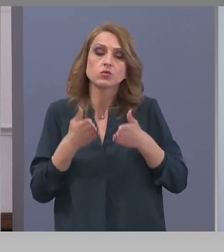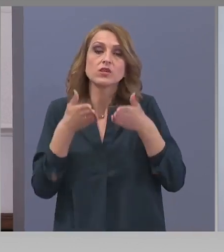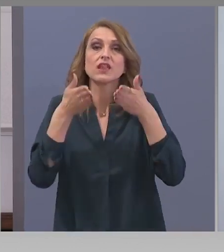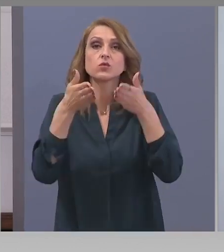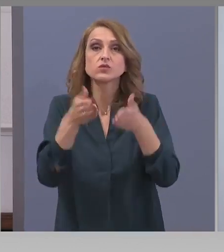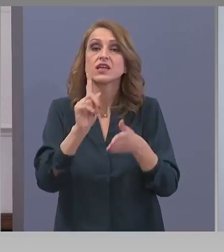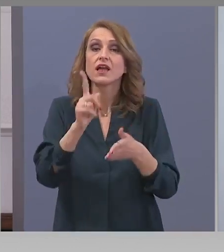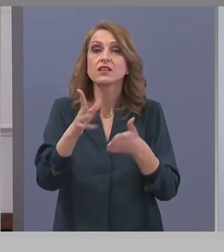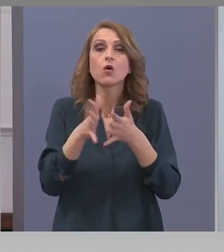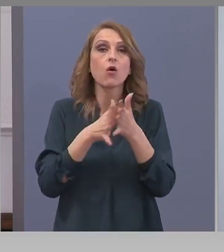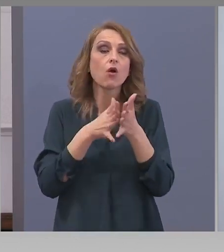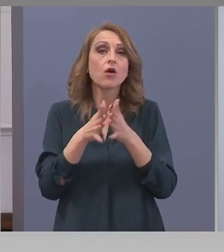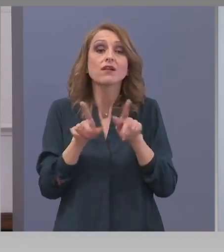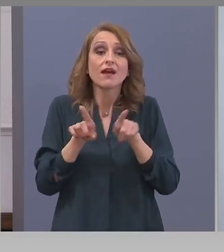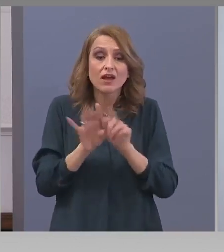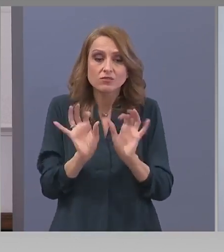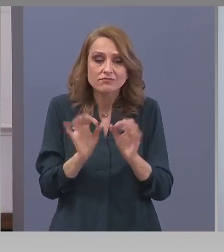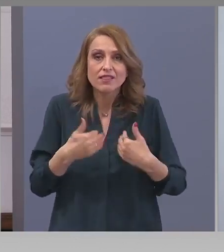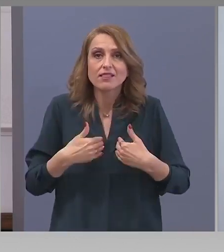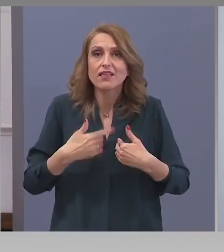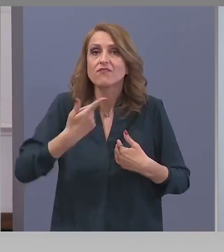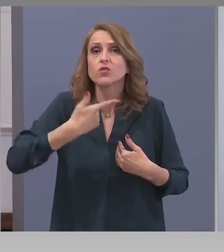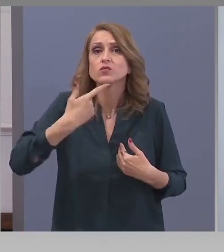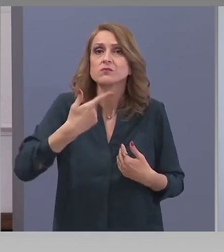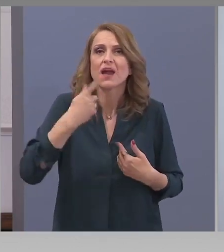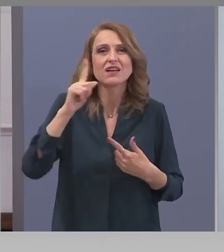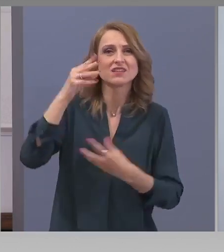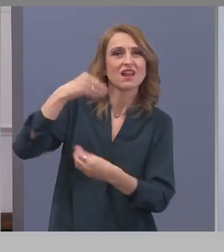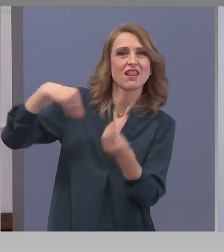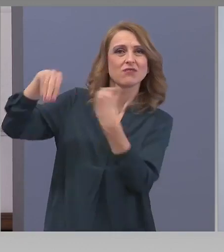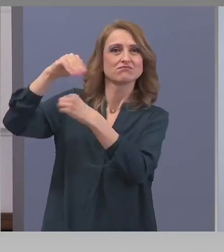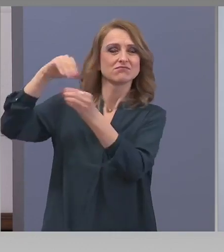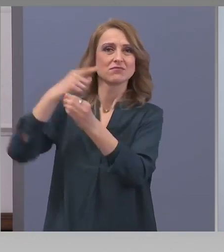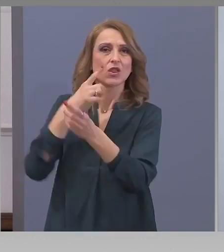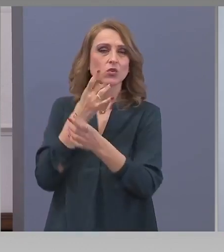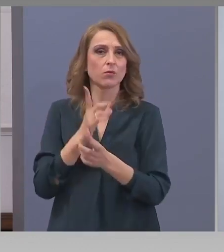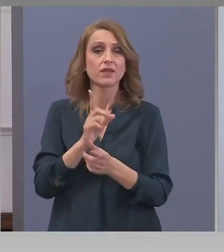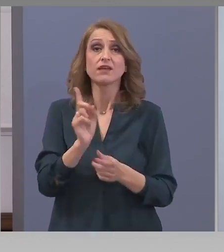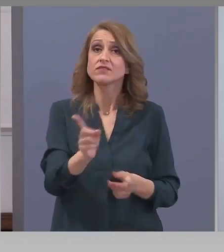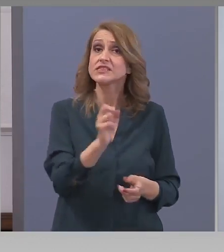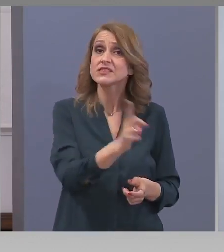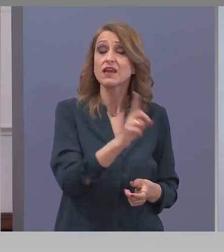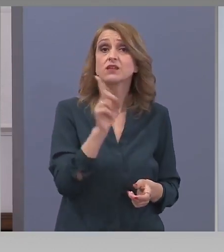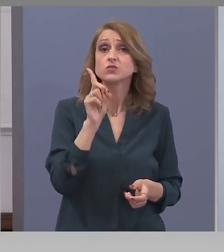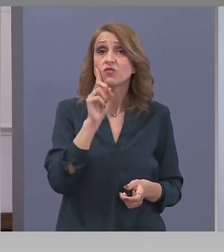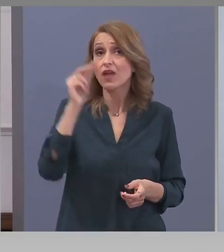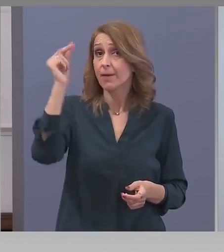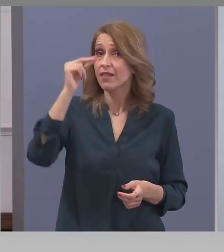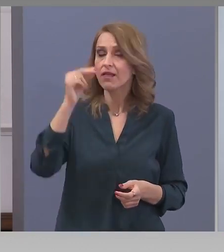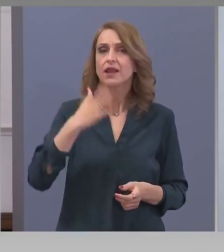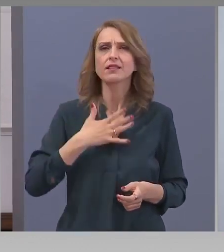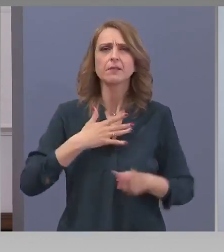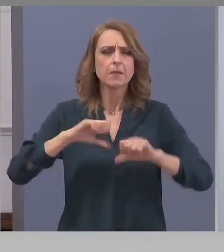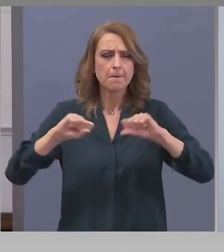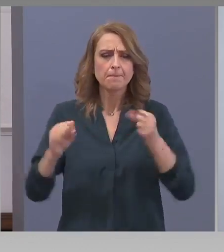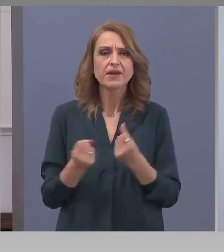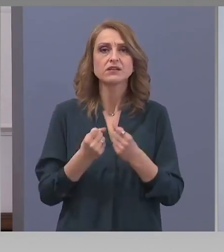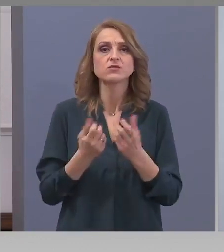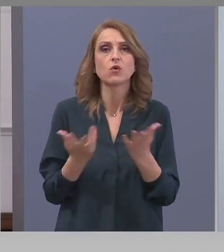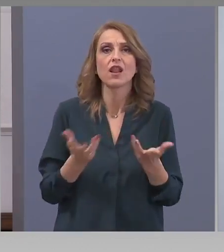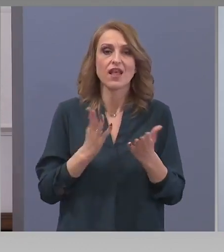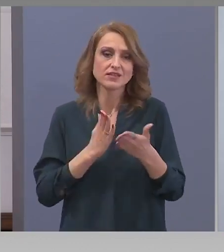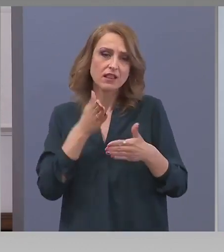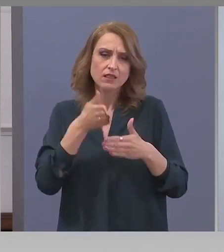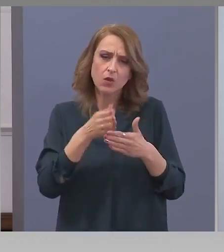както са изречени от нас и както са написани. Всеки граждан на България да има бърз и лесен достъп именно до тази